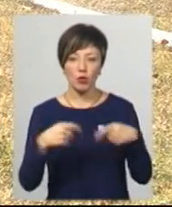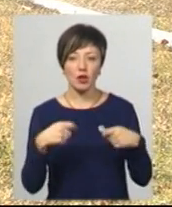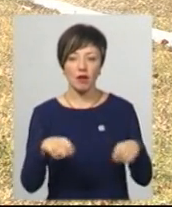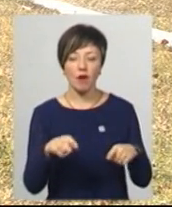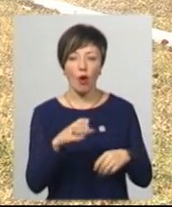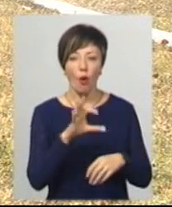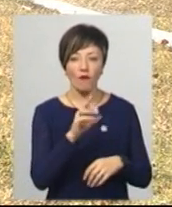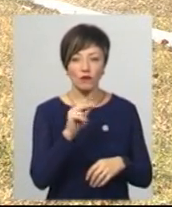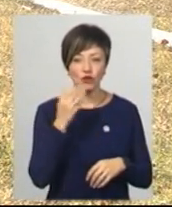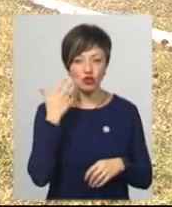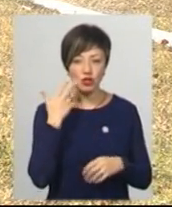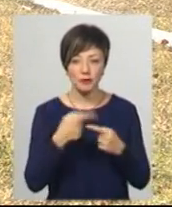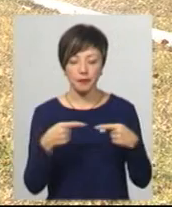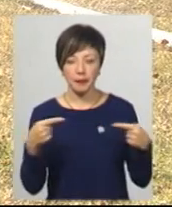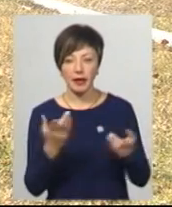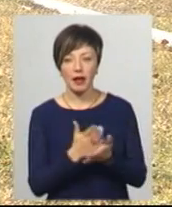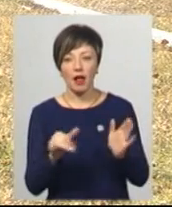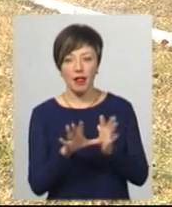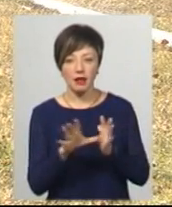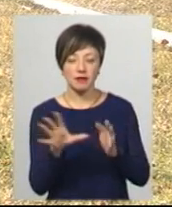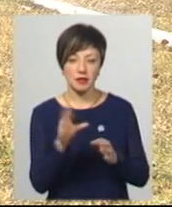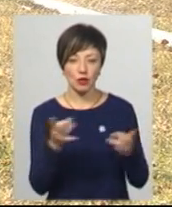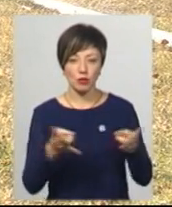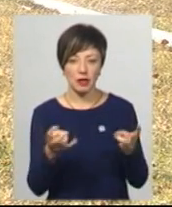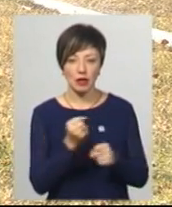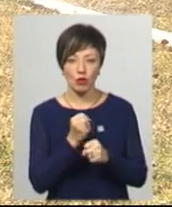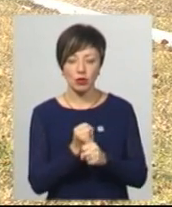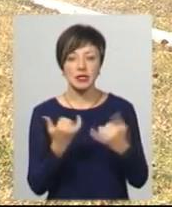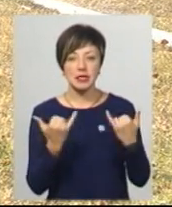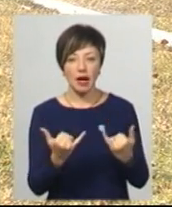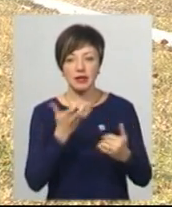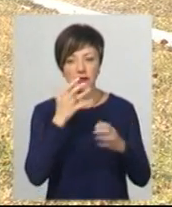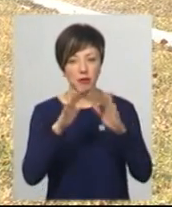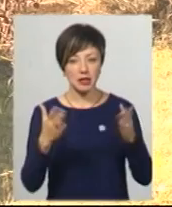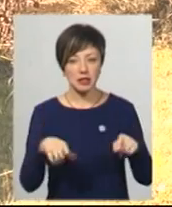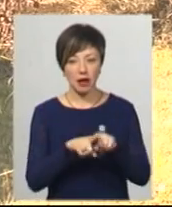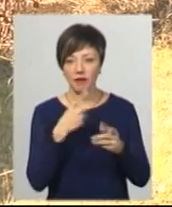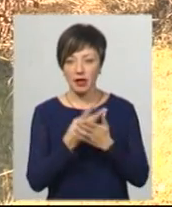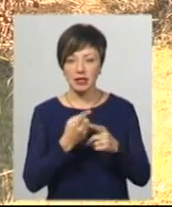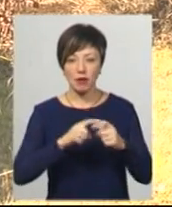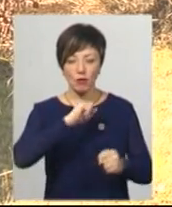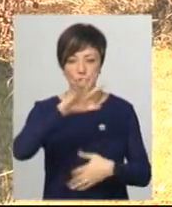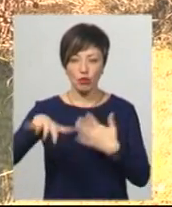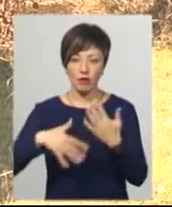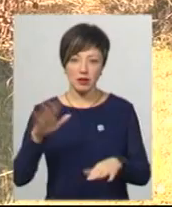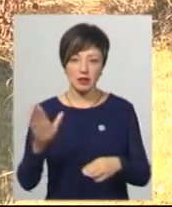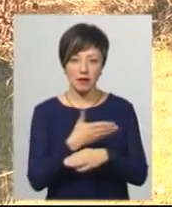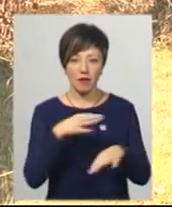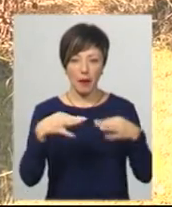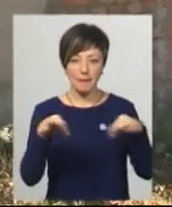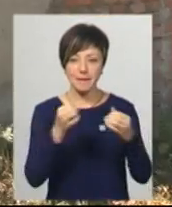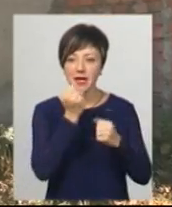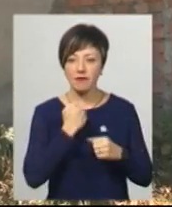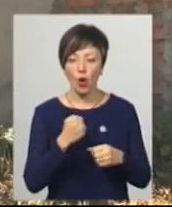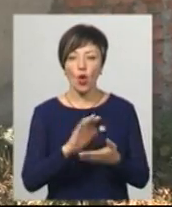розсаду овочів. В теплицях, каже, є електрика та все необхідне для роботи. А що зараз теплиці так виглядають, то це буревій зірвав з них поліетиленову плівку.